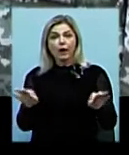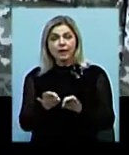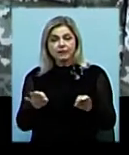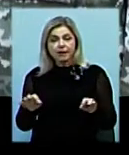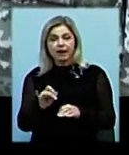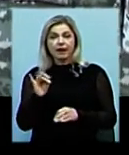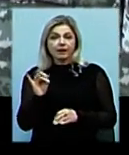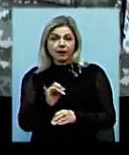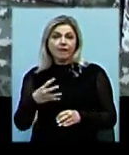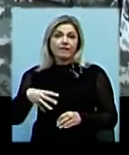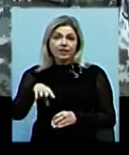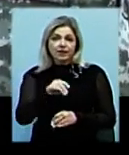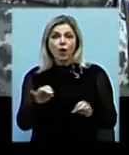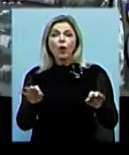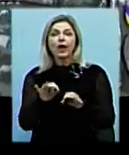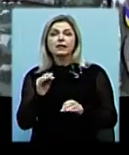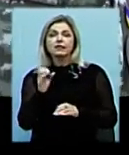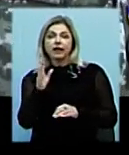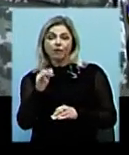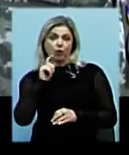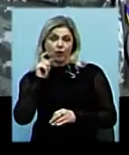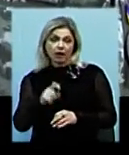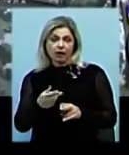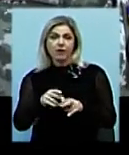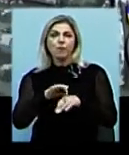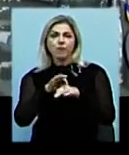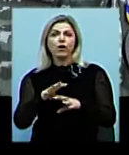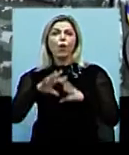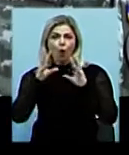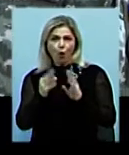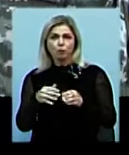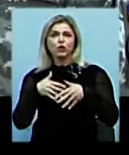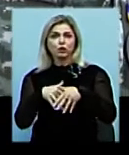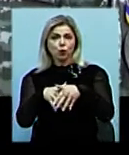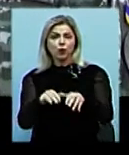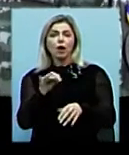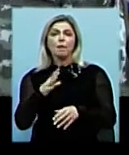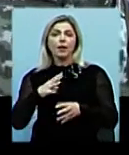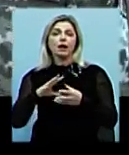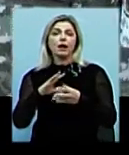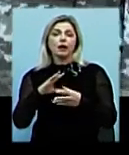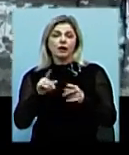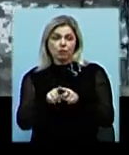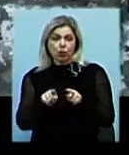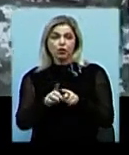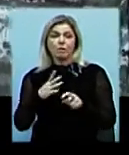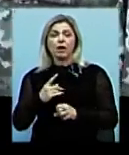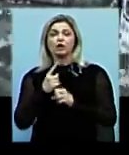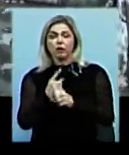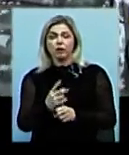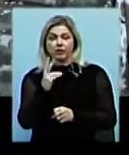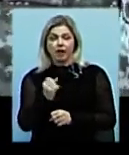Всіх оркестрів України, які проводили в загальному струю, загальний зведений був оркестр, який також супроводює на